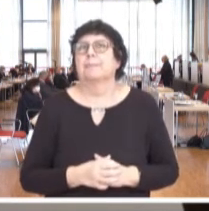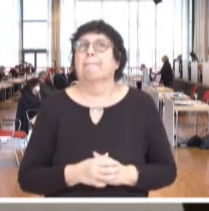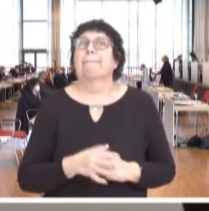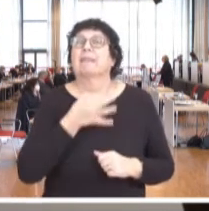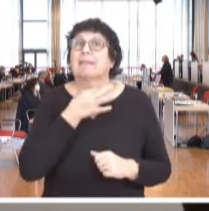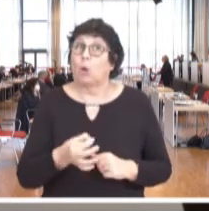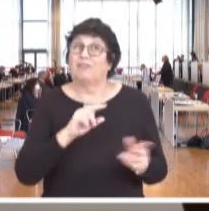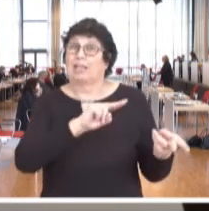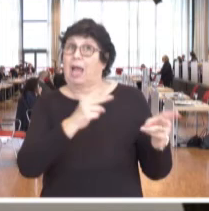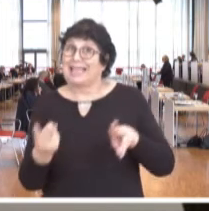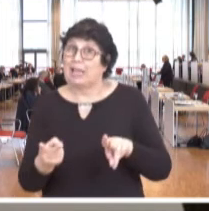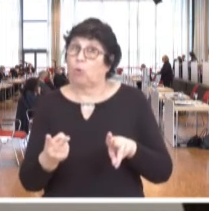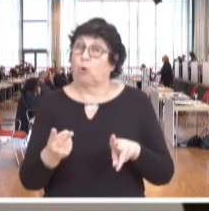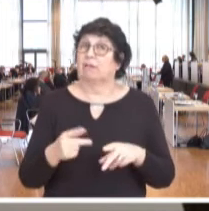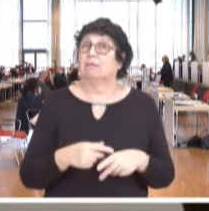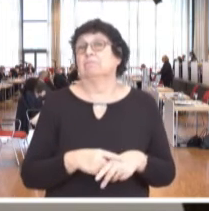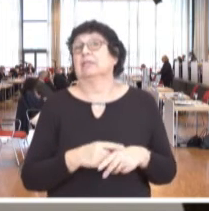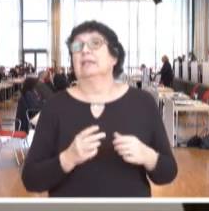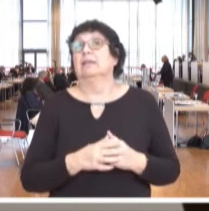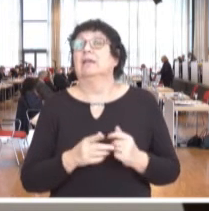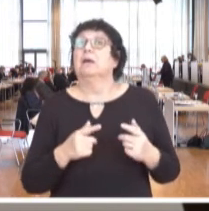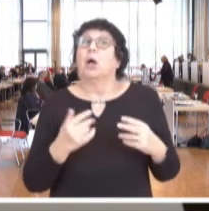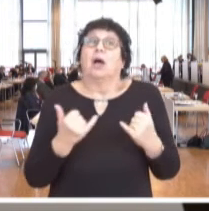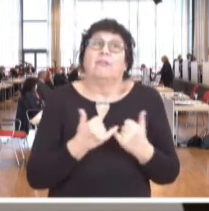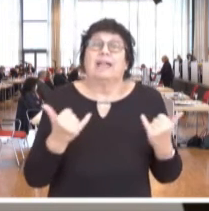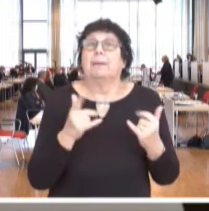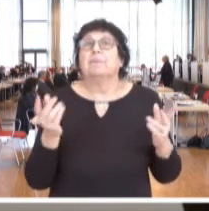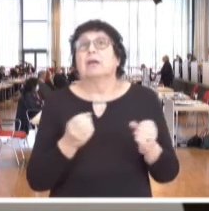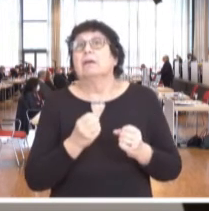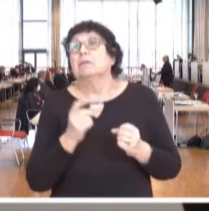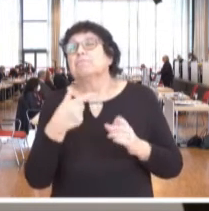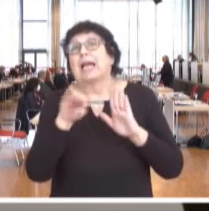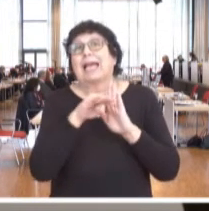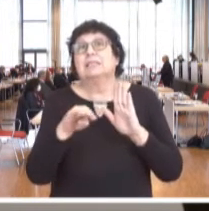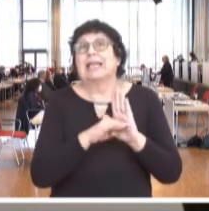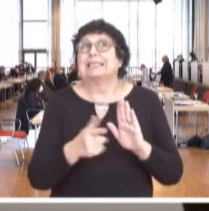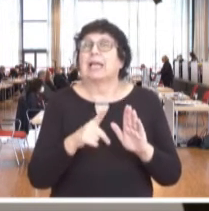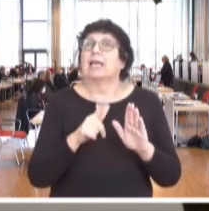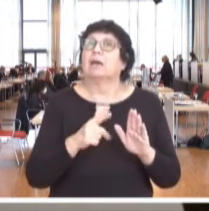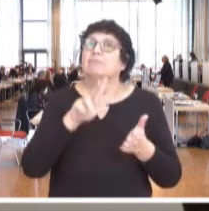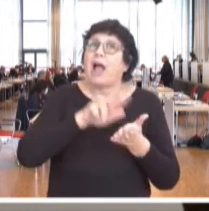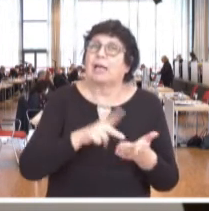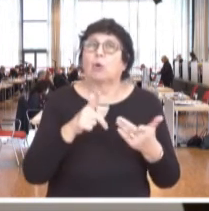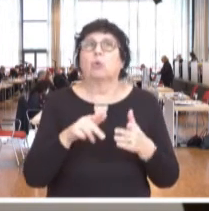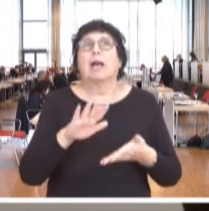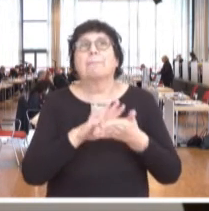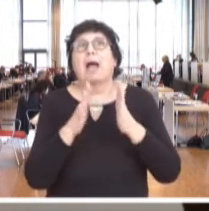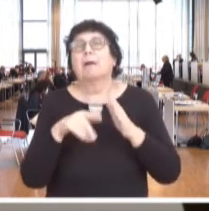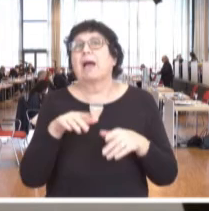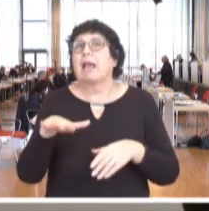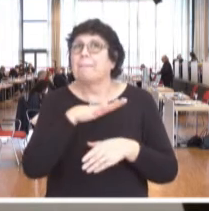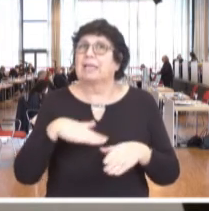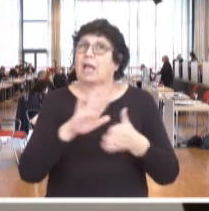Notwendige Änderungen redaktioneller Art sowie die klarstellende gesetzliche Verankerung parlamentarischer Praxis